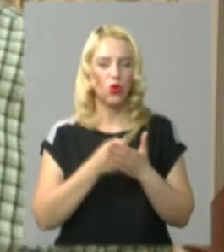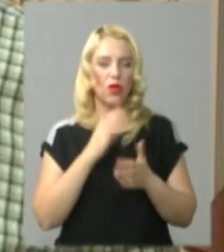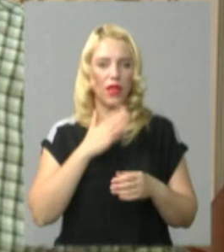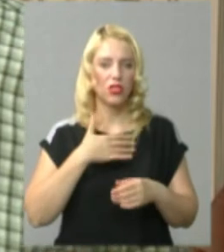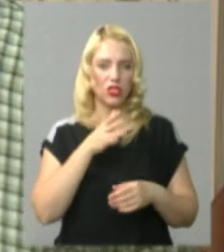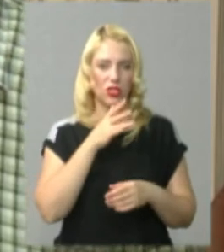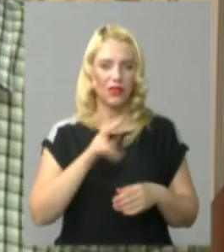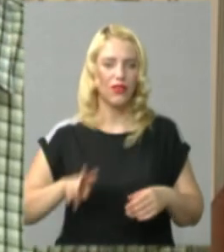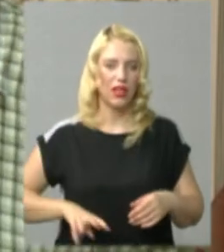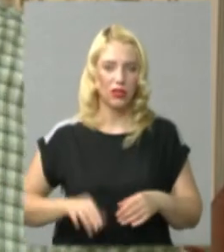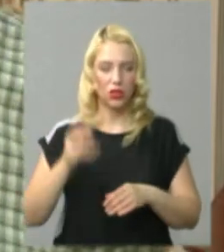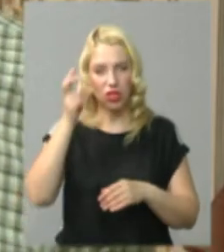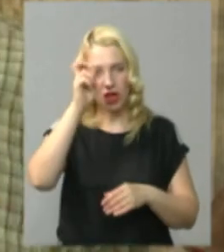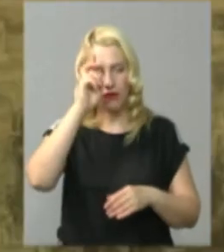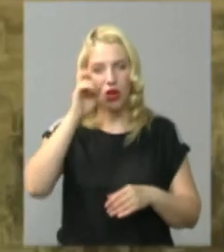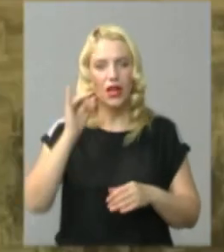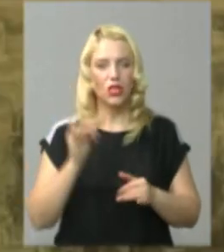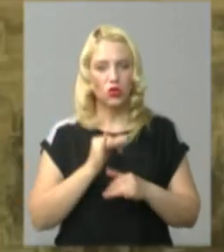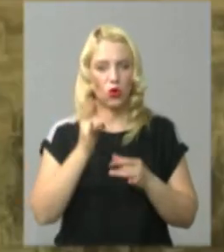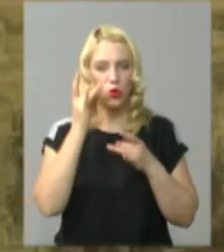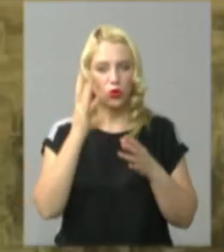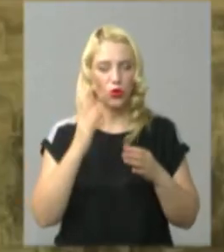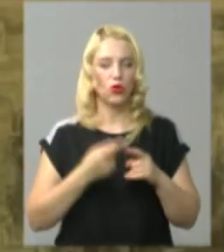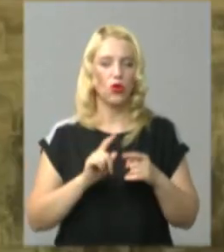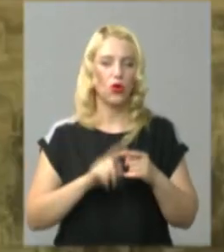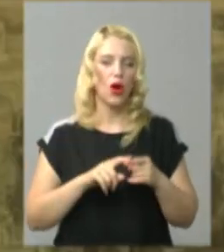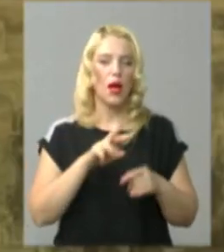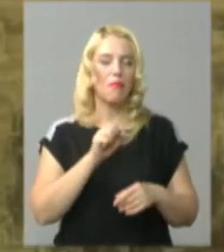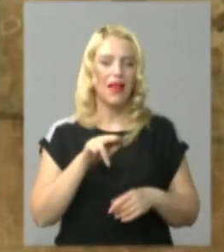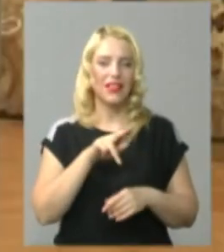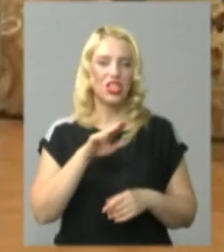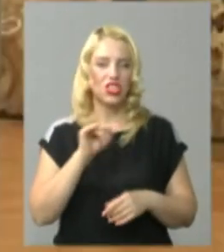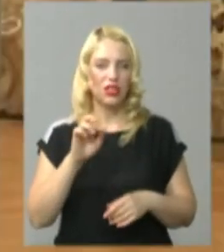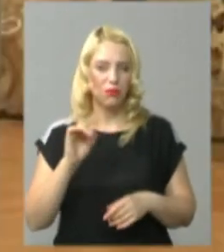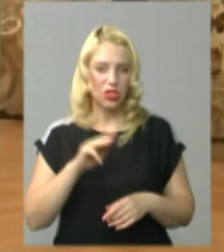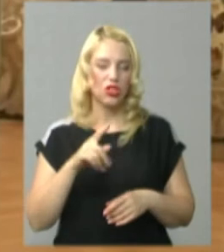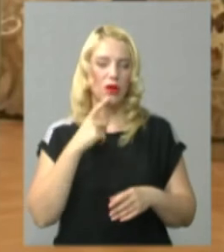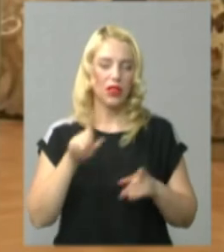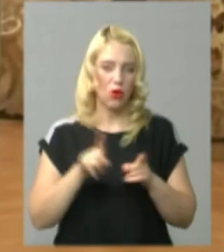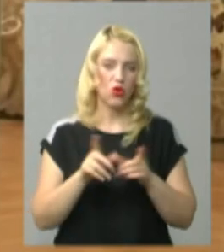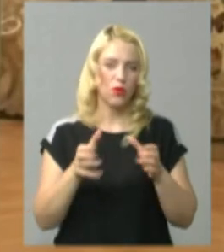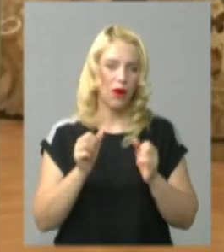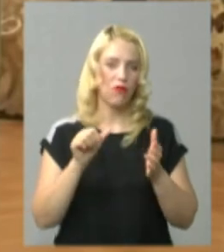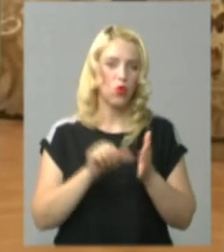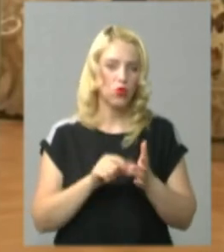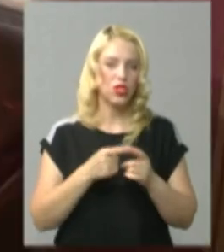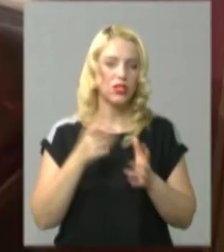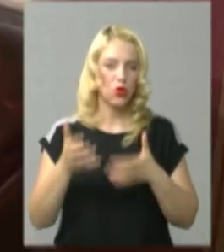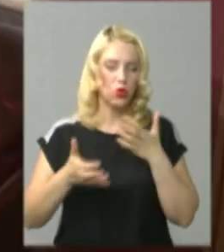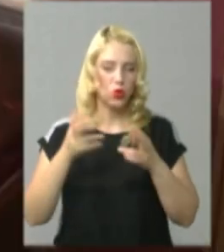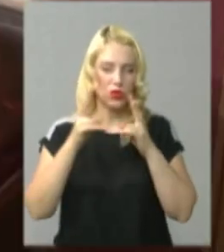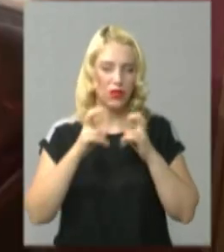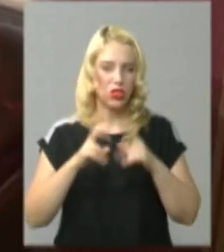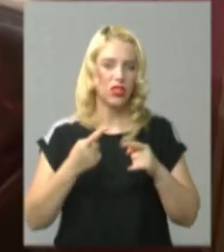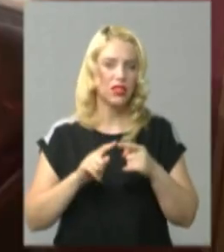державного історико-культурного заповідника Меджибіж Олег Погорілець також брав участь у дослідженні та ідентифікуванні цієї монети.